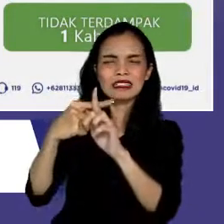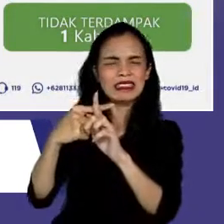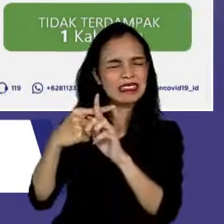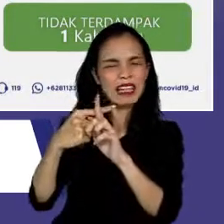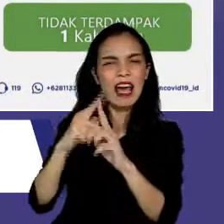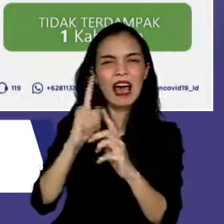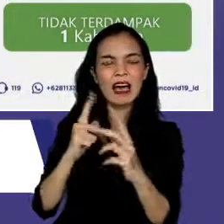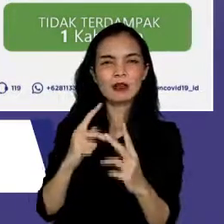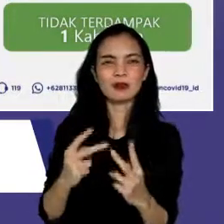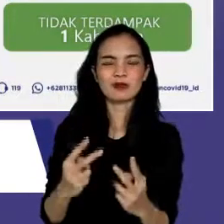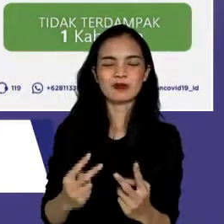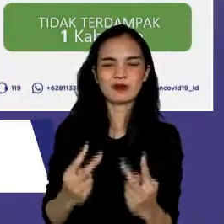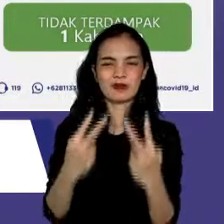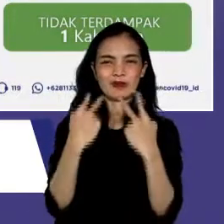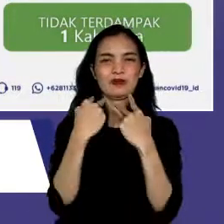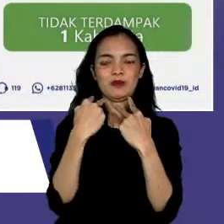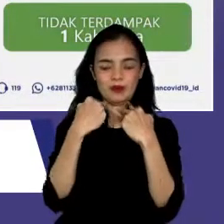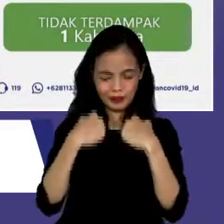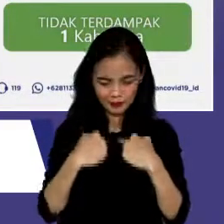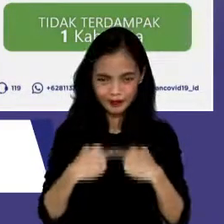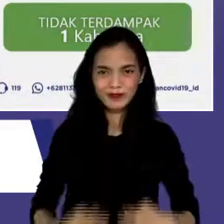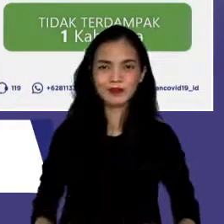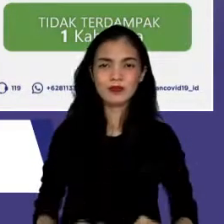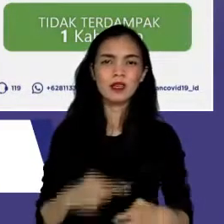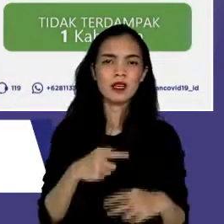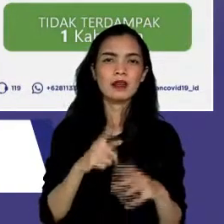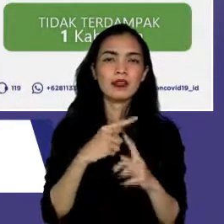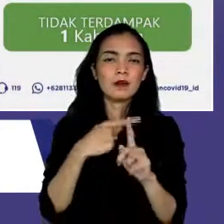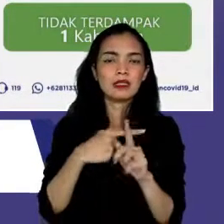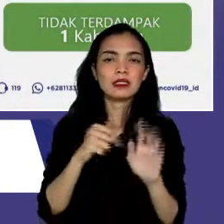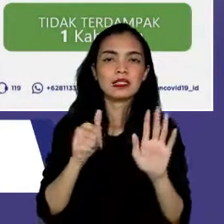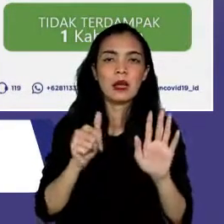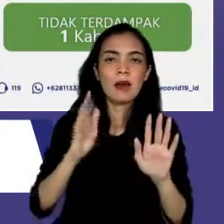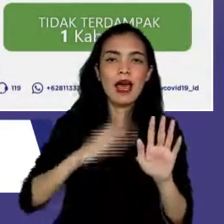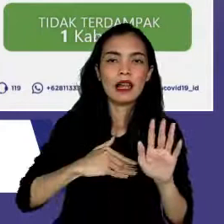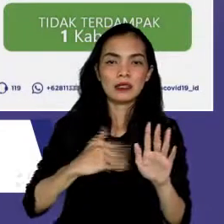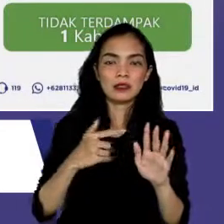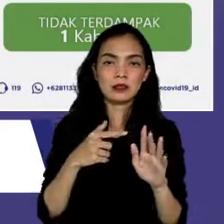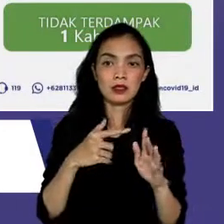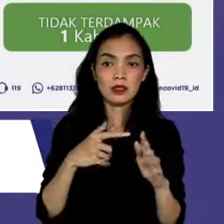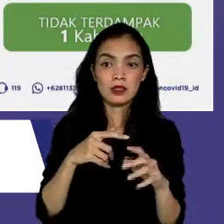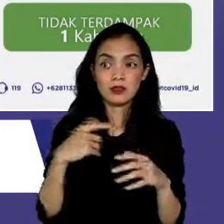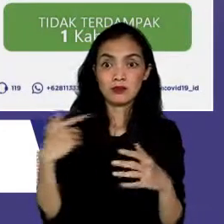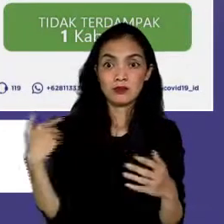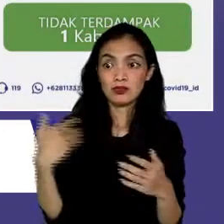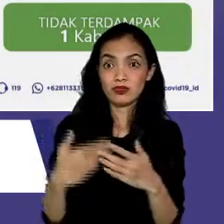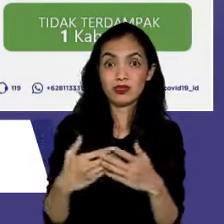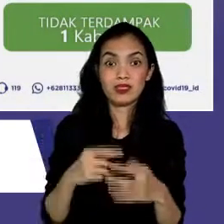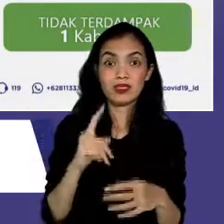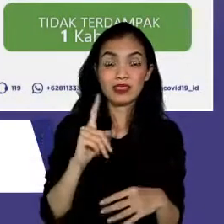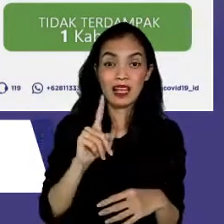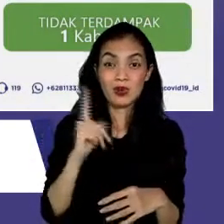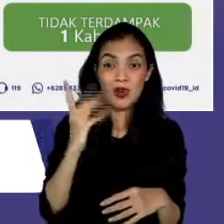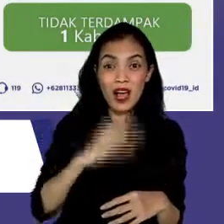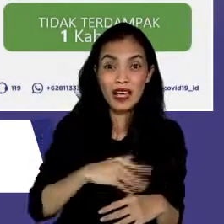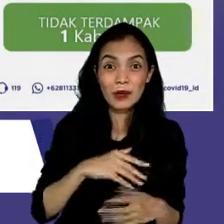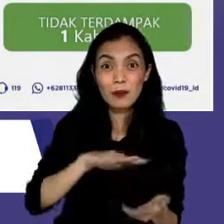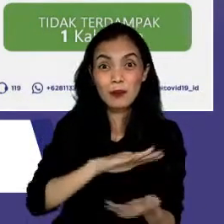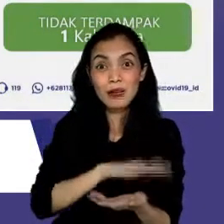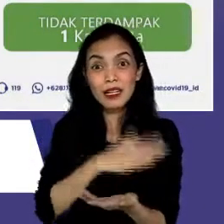Terlebih sudah 6 hari berturut-turut kematian kita mencapai angka lebih dari 1000 setiap harinya.